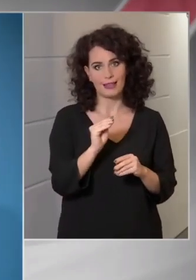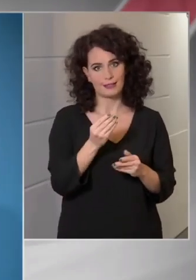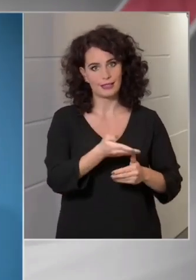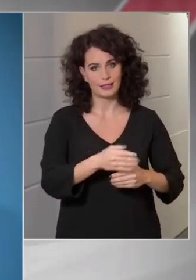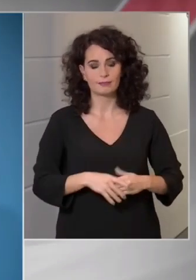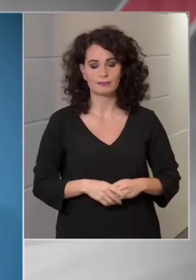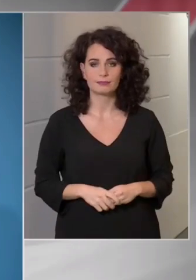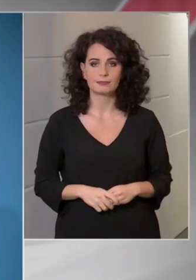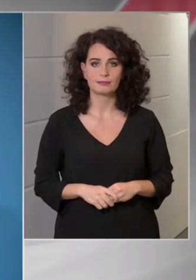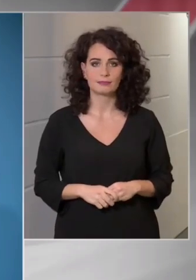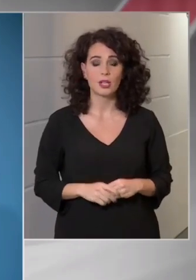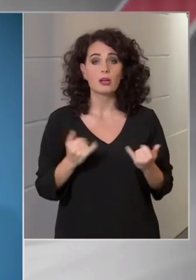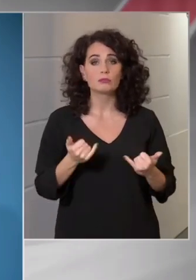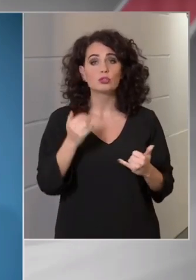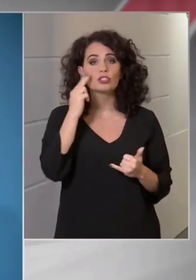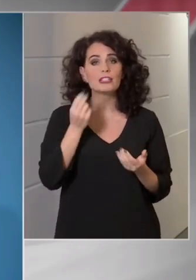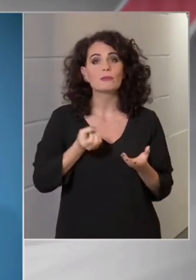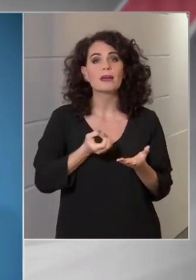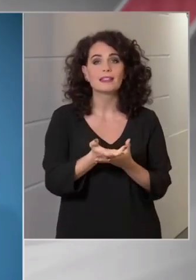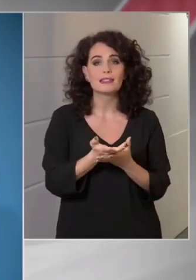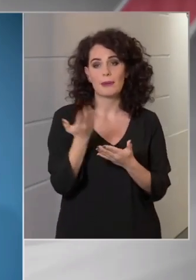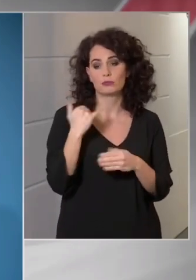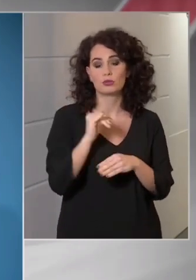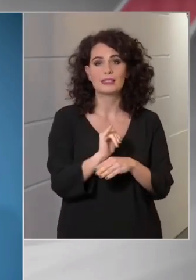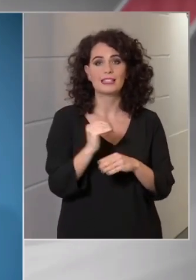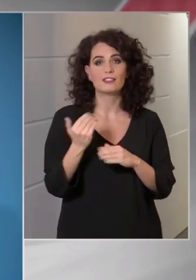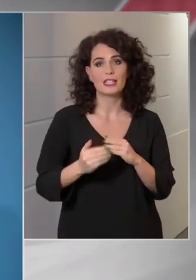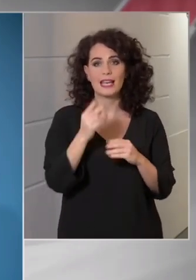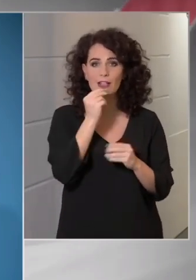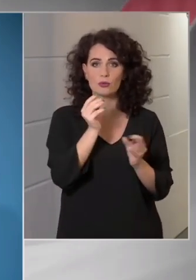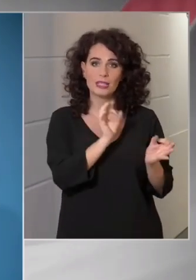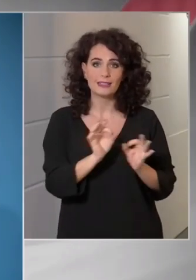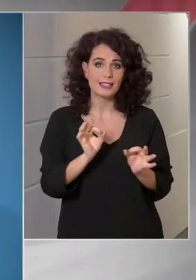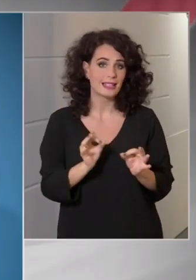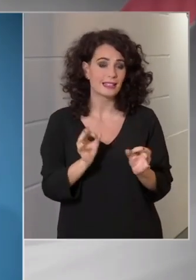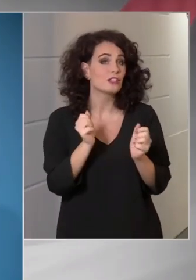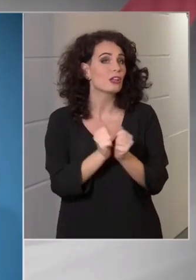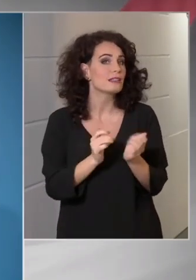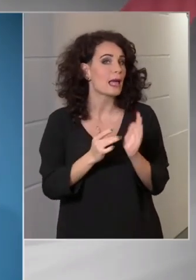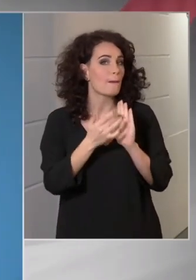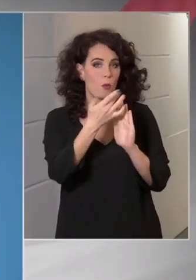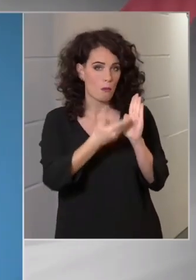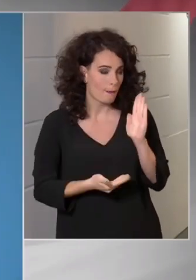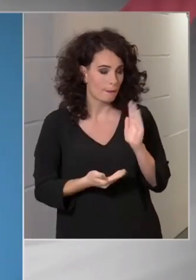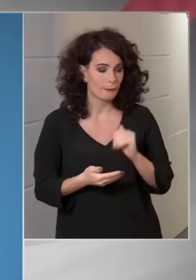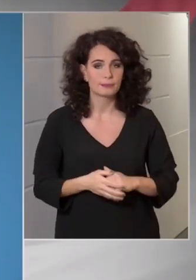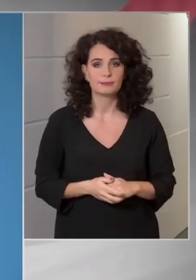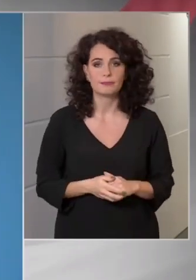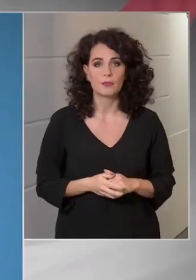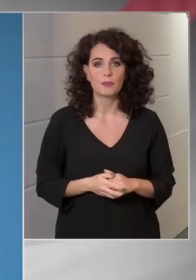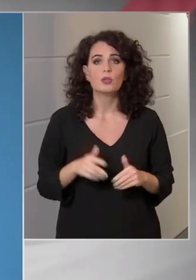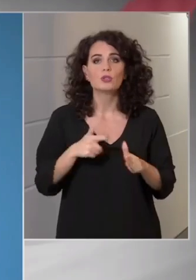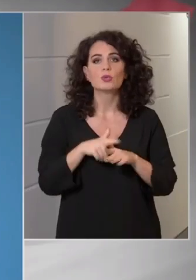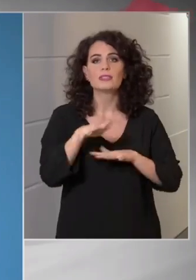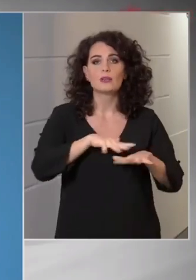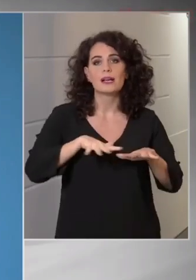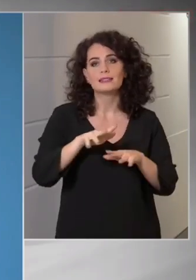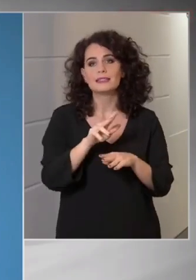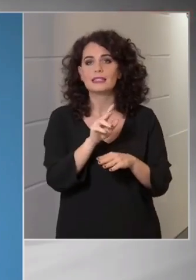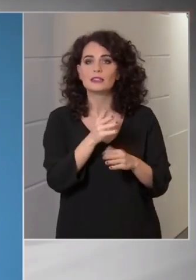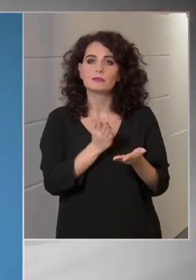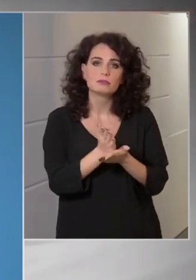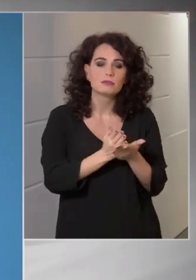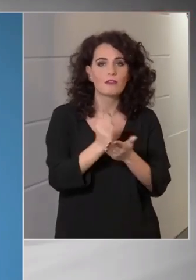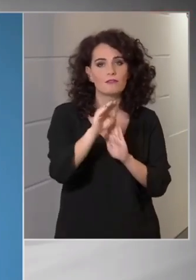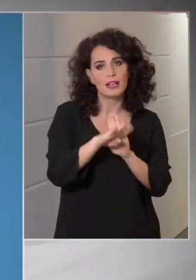Most ismertetem az elmúlt hétvége rendőri intézkedéseit számokban. A közterületi szolgálatuk és feladataik